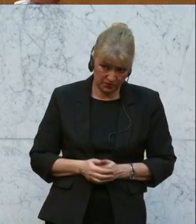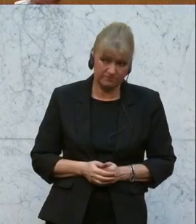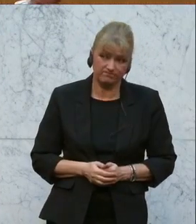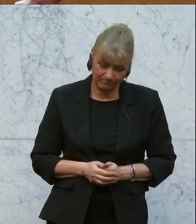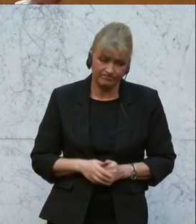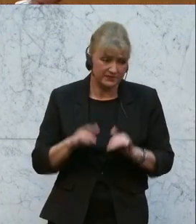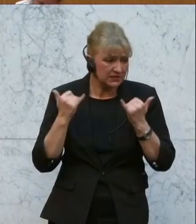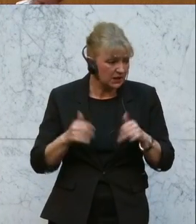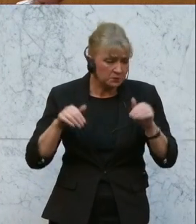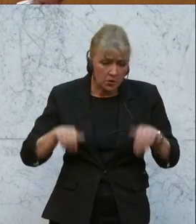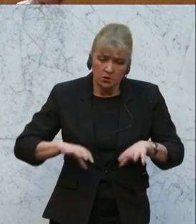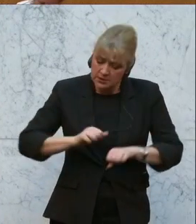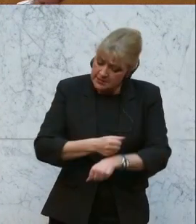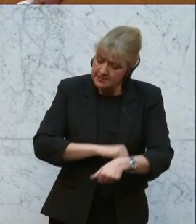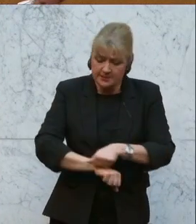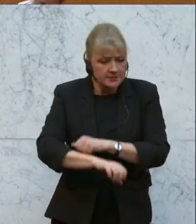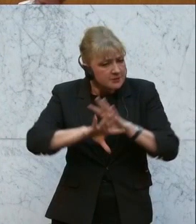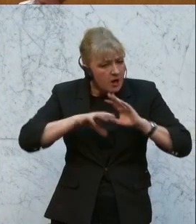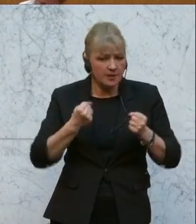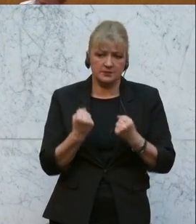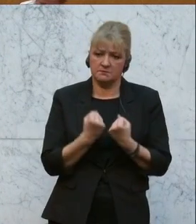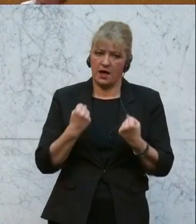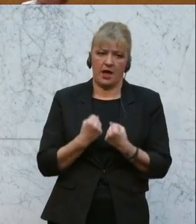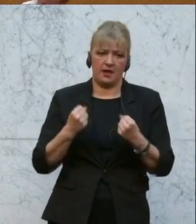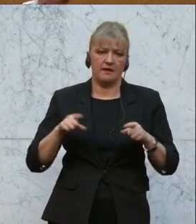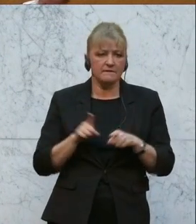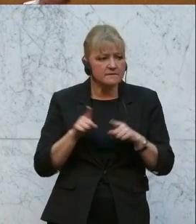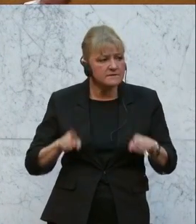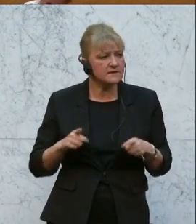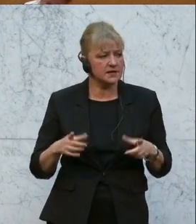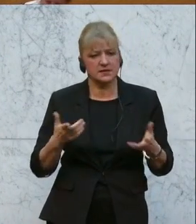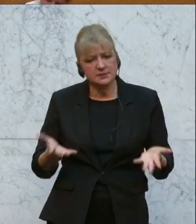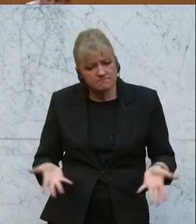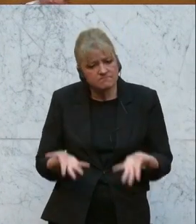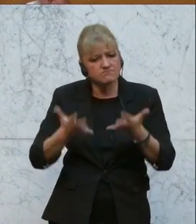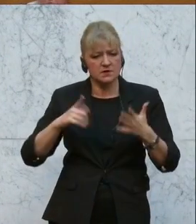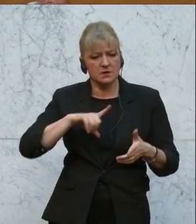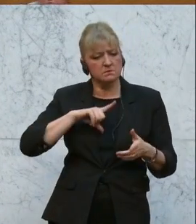alles zu tun, um diese psychische Gesundheit hier auch in den Fokus zu rücken, durch die Bank zu heben.